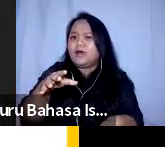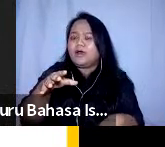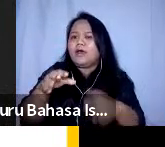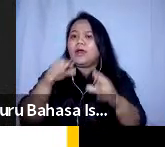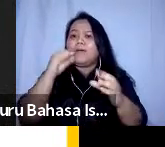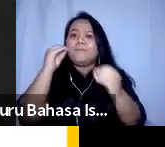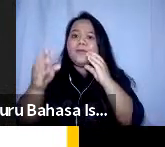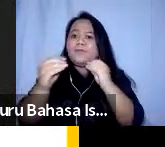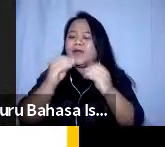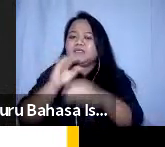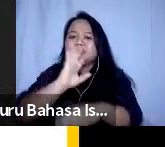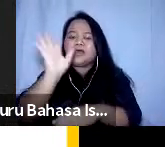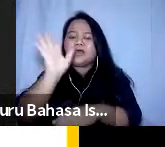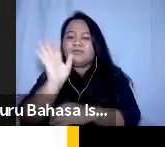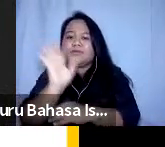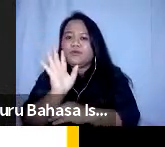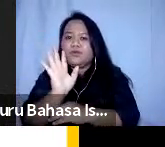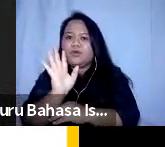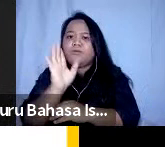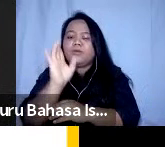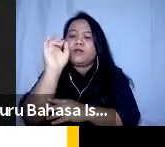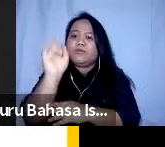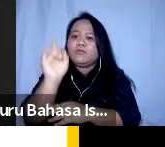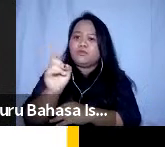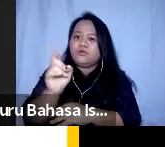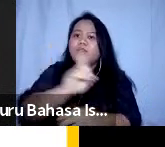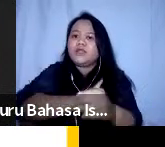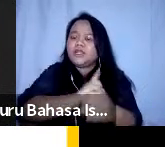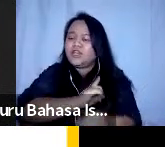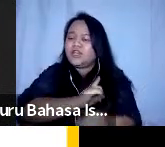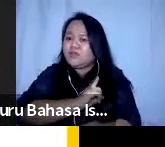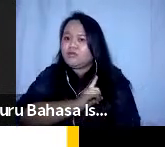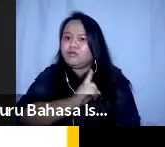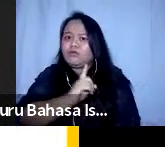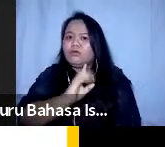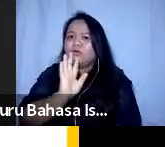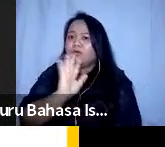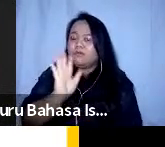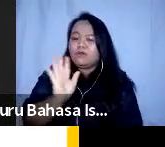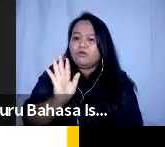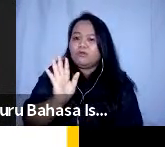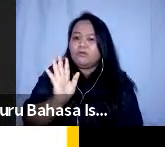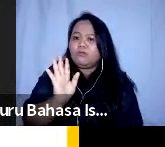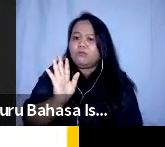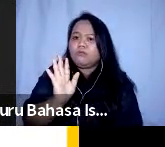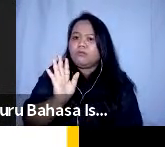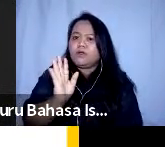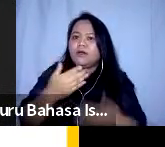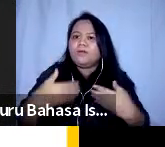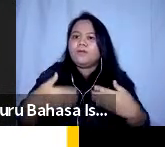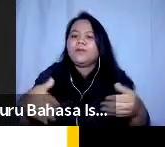yang belum pembahasan kebutuhan individu yang belum menerapkan prinsip inklusif belum